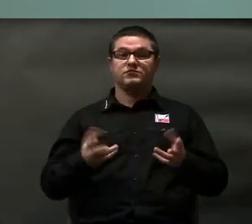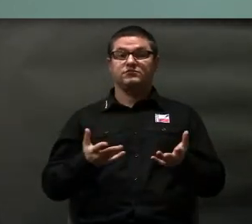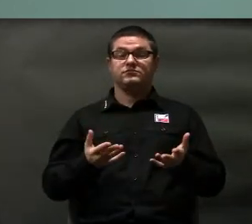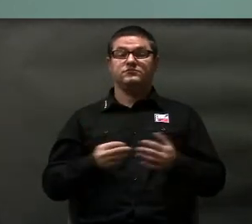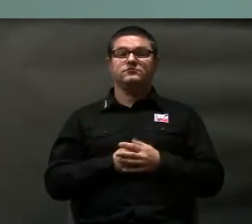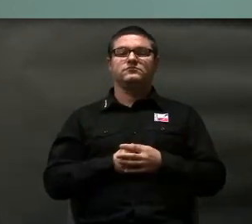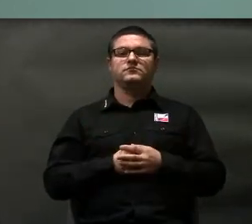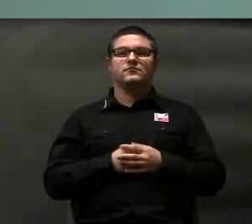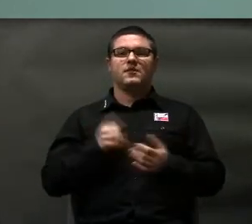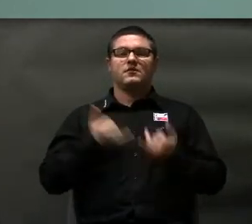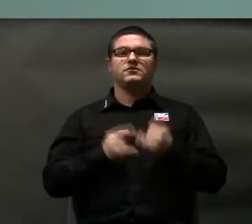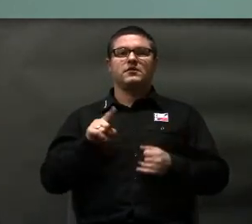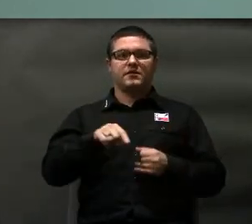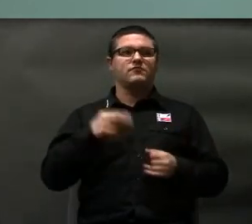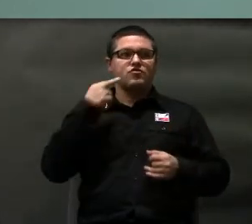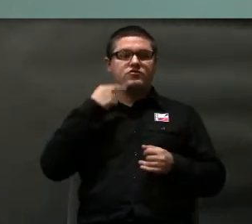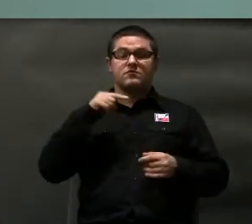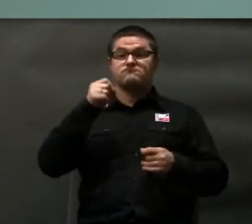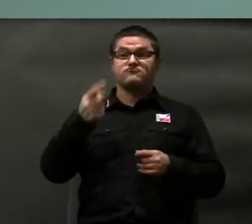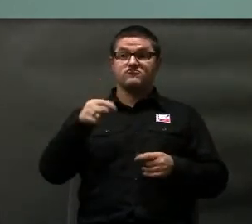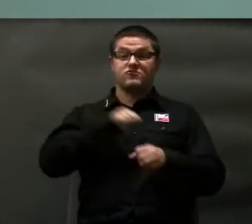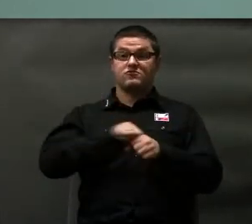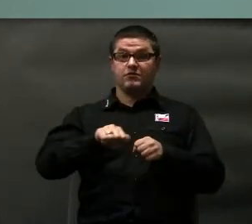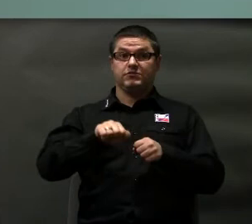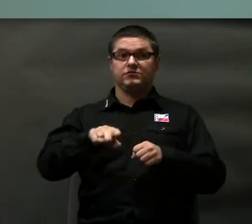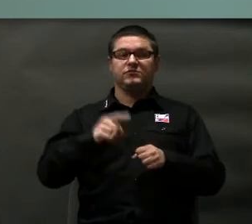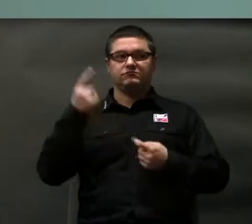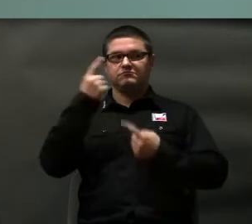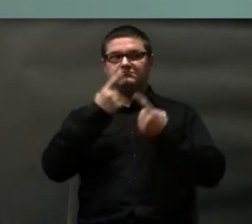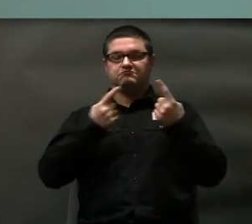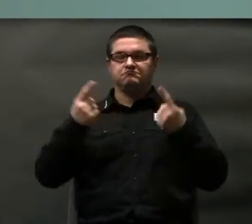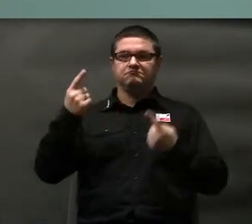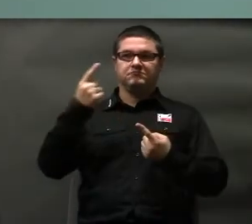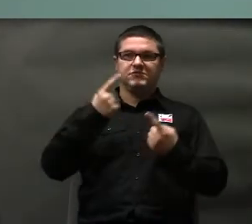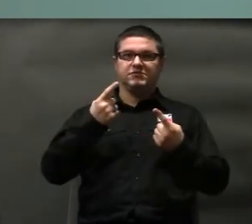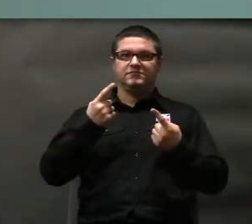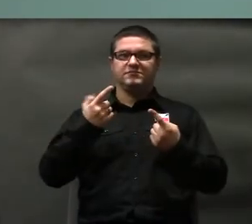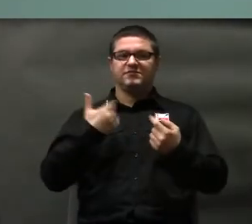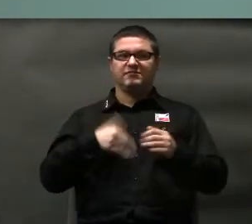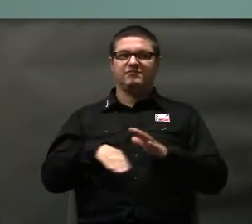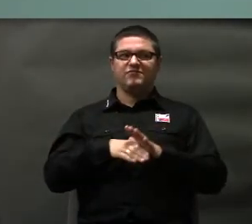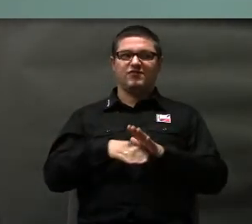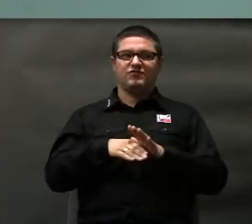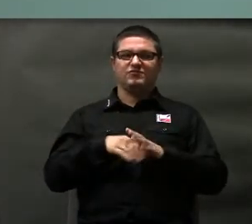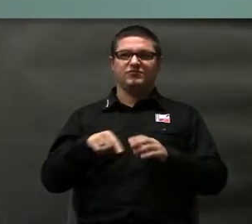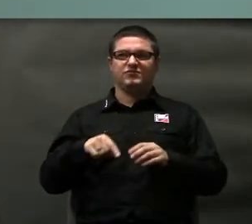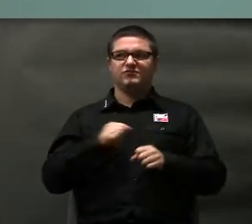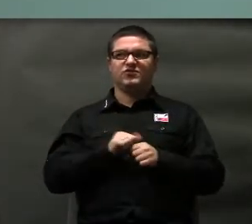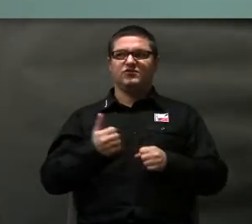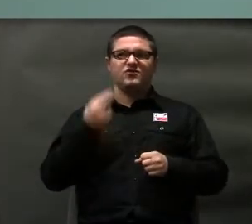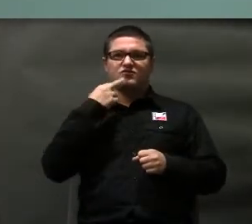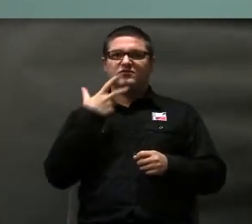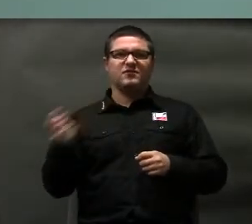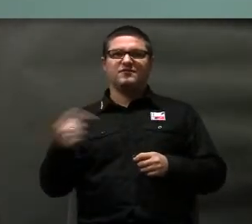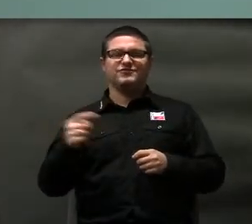Oczywiście ci, którzy tam są w tych miejscach myślą sobie, nie potrzebujemy tu niczego, bo głusi tu nie